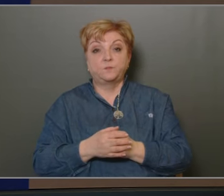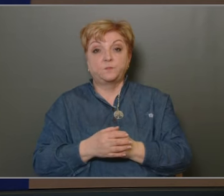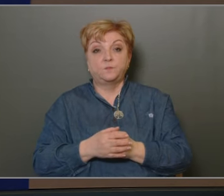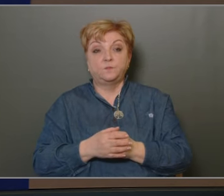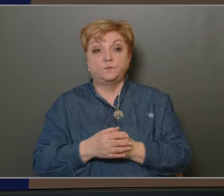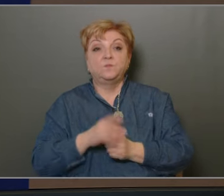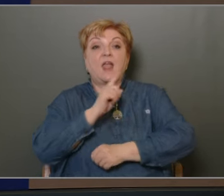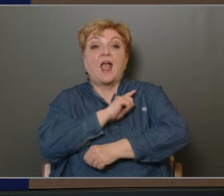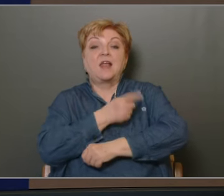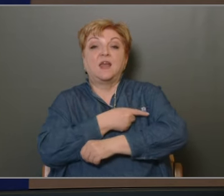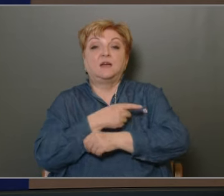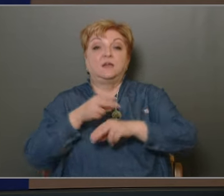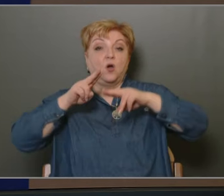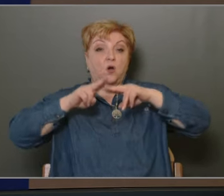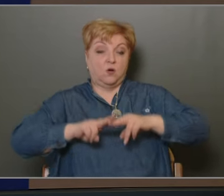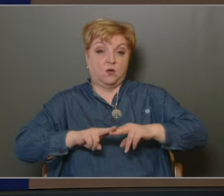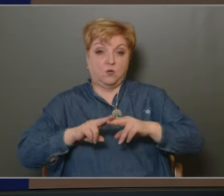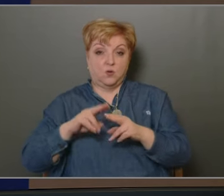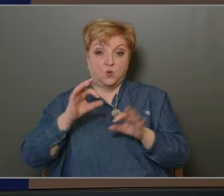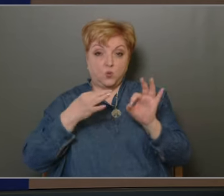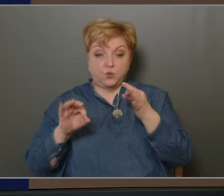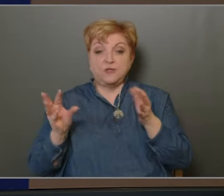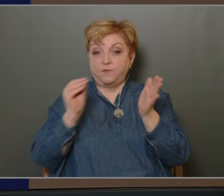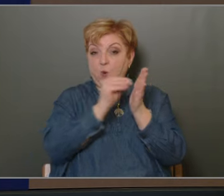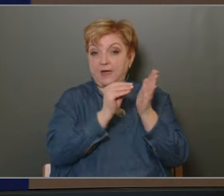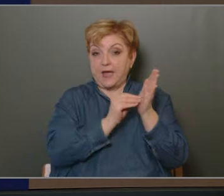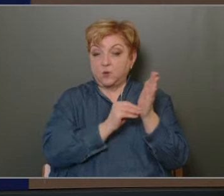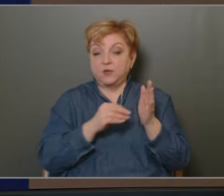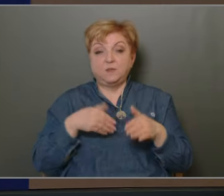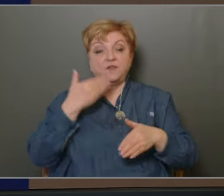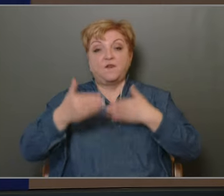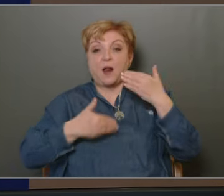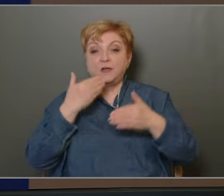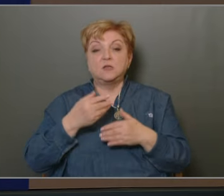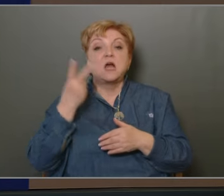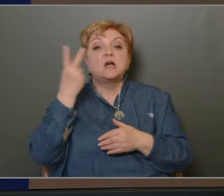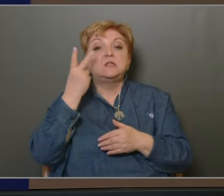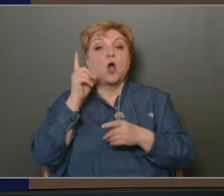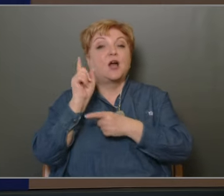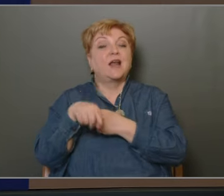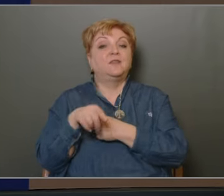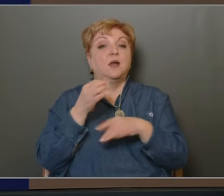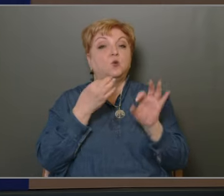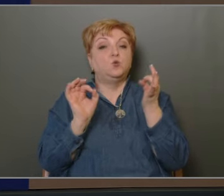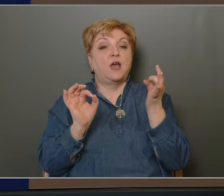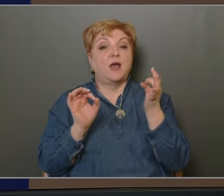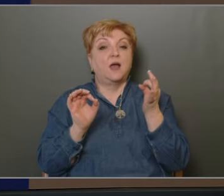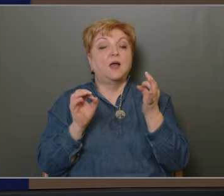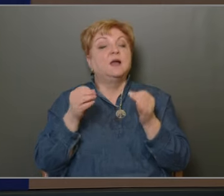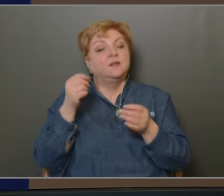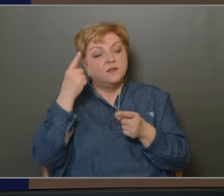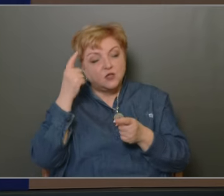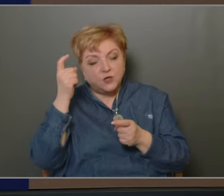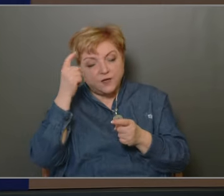Az energia racionalizálási ügy az ide fog kerülni, folyamatosan felvetődik a szakrendelőnek az ügye. Tessék